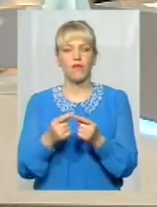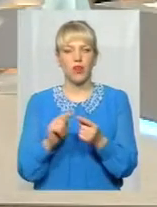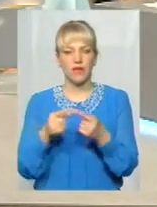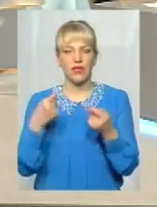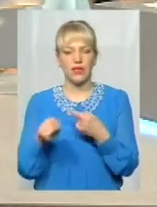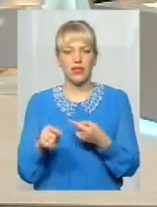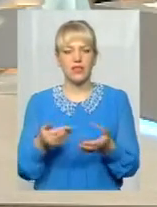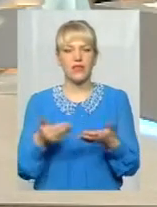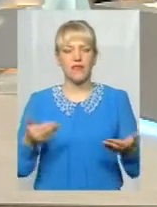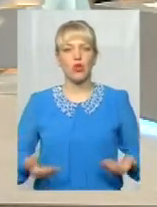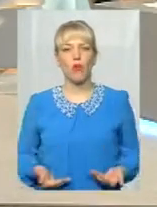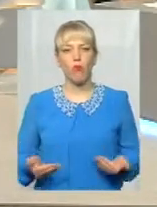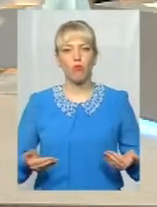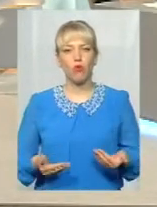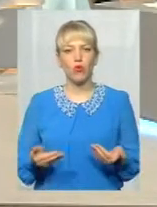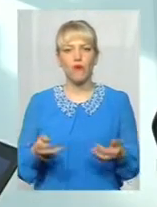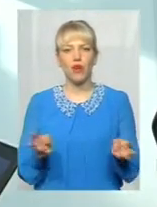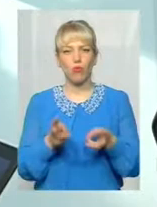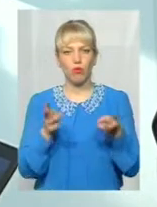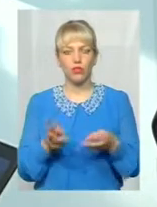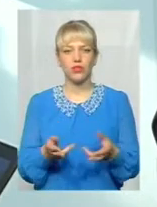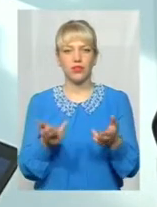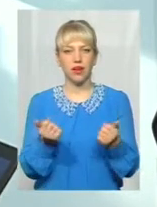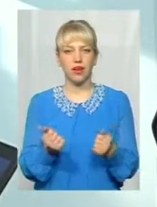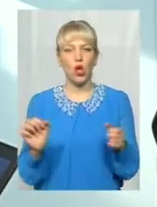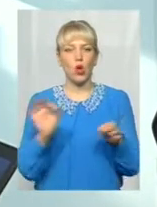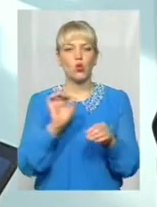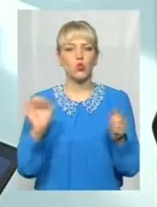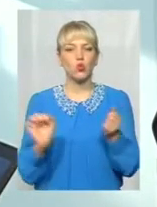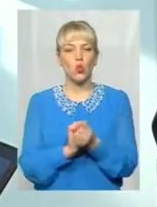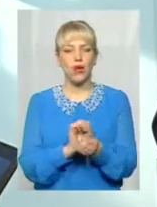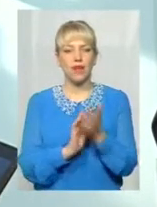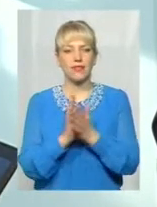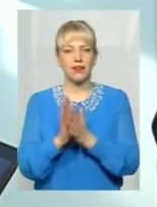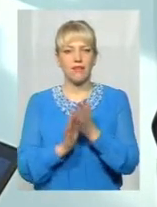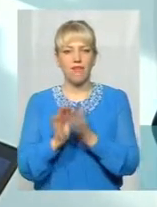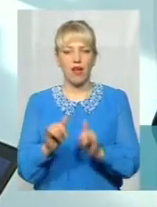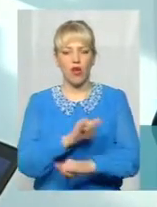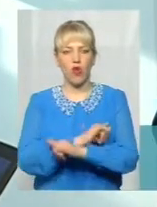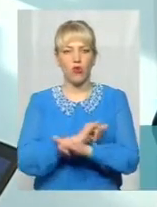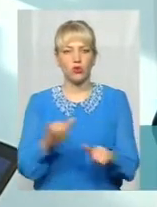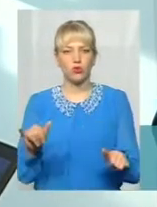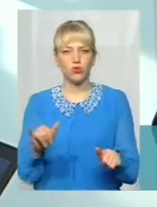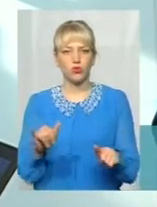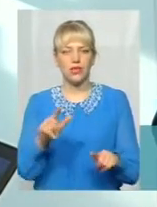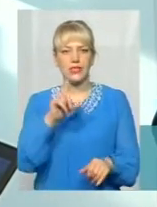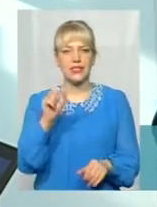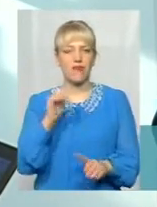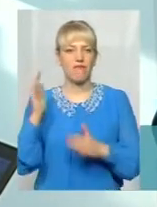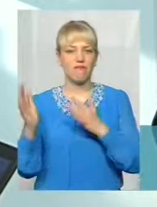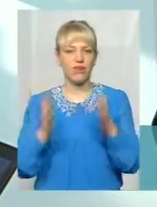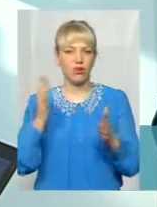звичайно, тому що суха трава розповсюджується, пожежа сухої трави розповсюджуюча за вітром.